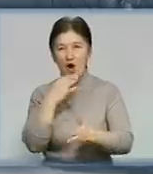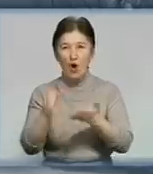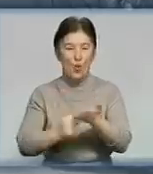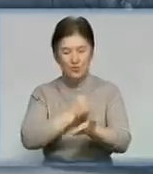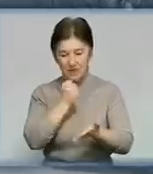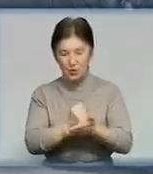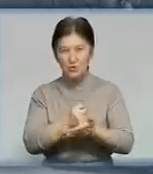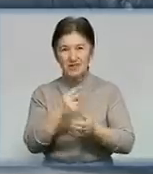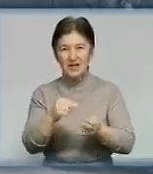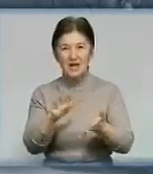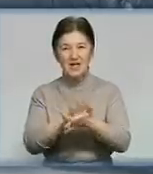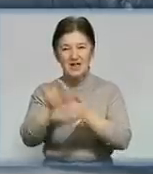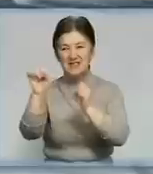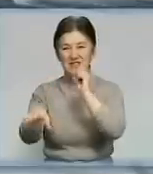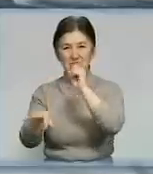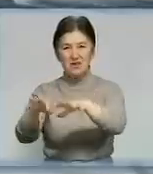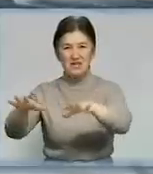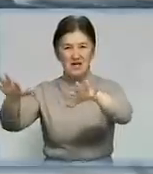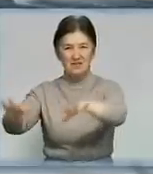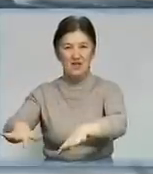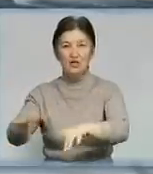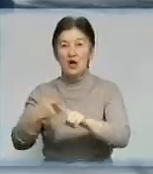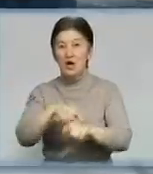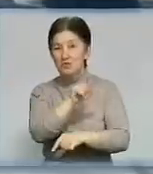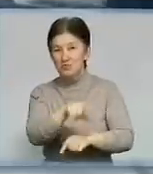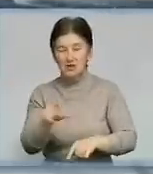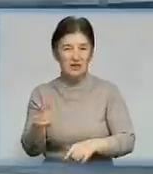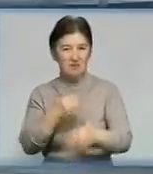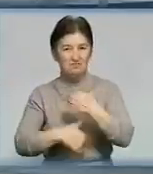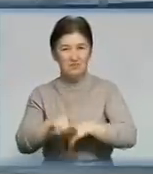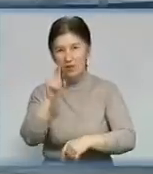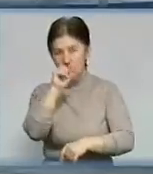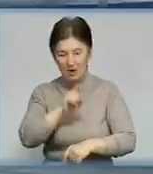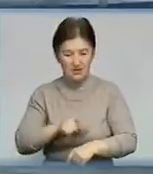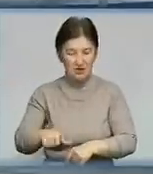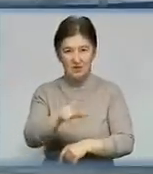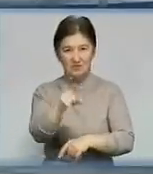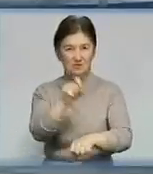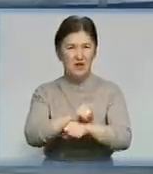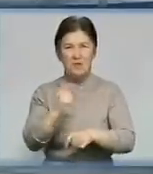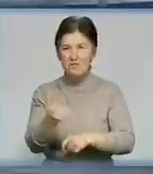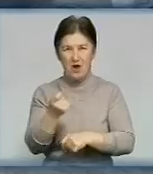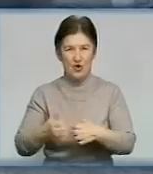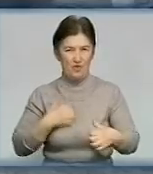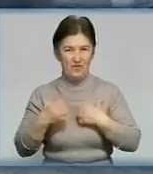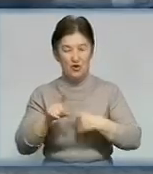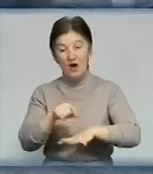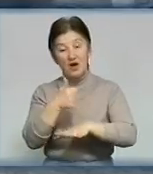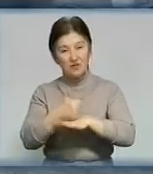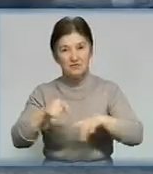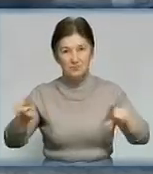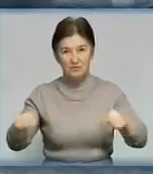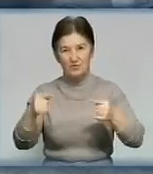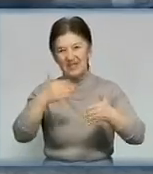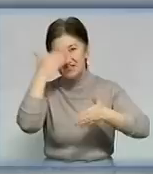території для сміттєзвалища. Місцеві жителі не дуже вибагливі. Погані дороги та розбиті зупинки їх мало хвилюють. Кажуть, головне – організувати